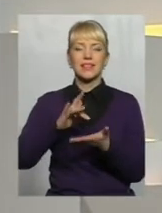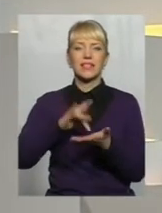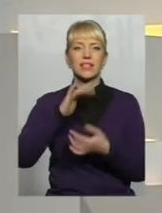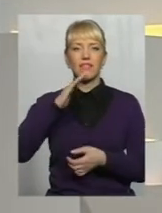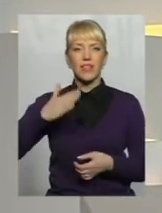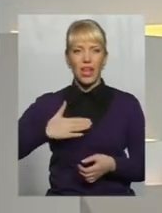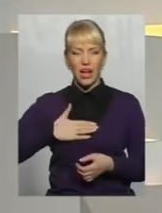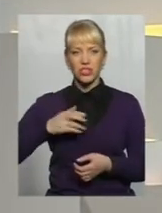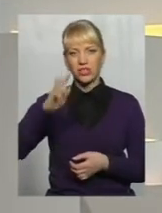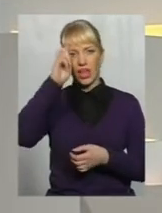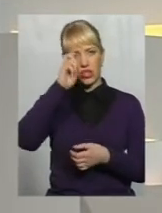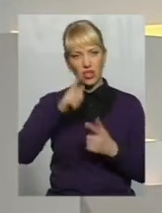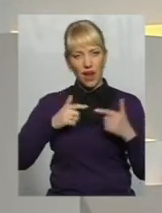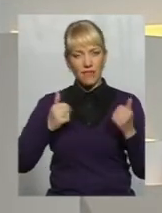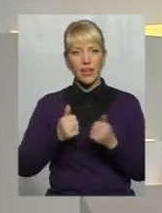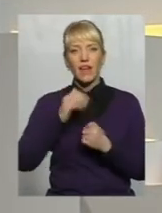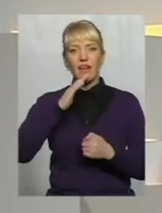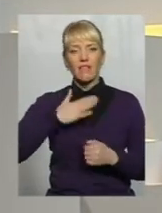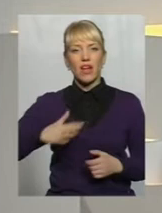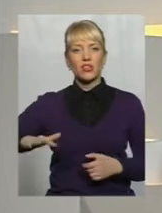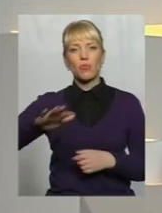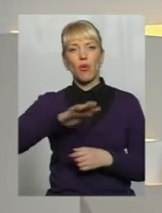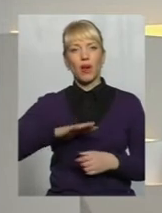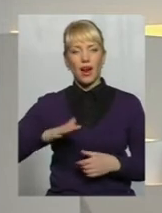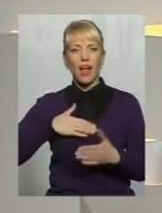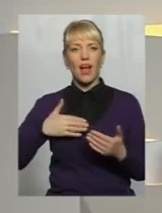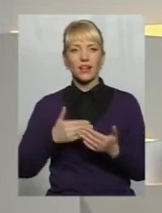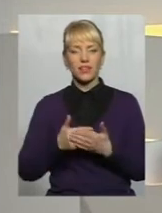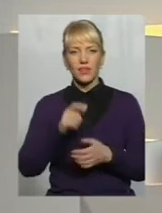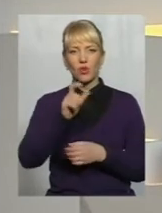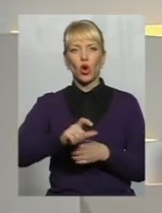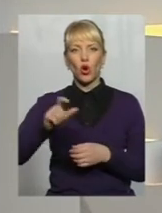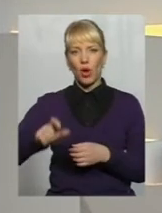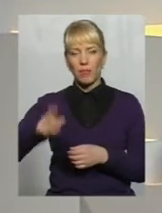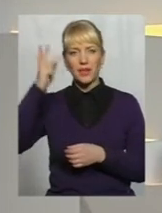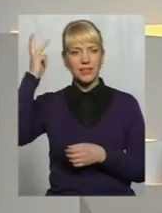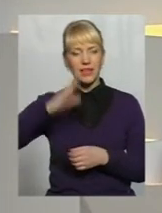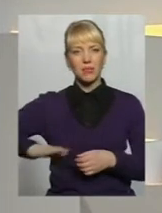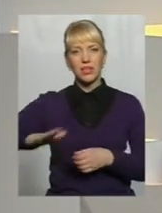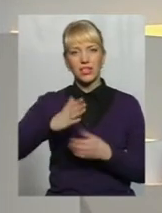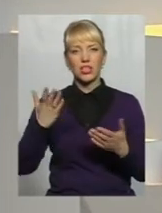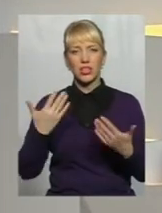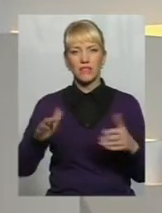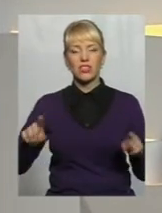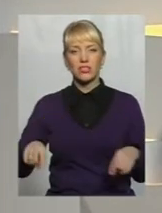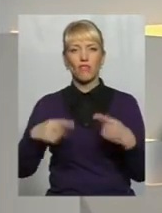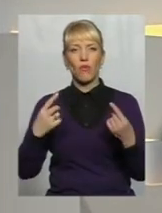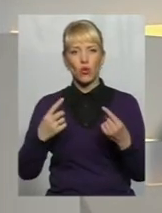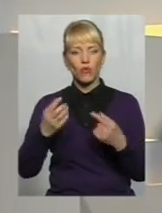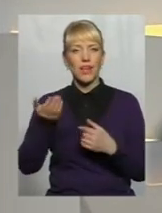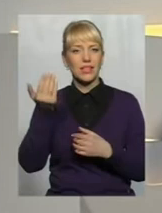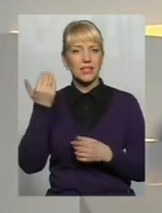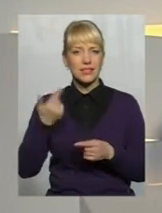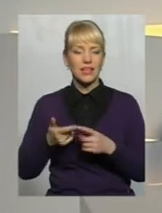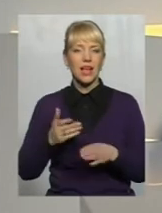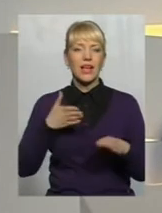нашій державі і в нашому краї Активно громади Хмельниччини, які вже створилися, їздять